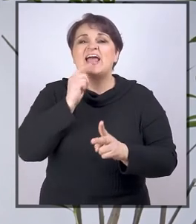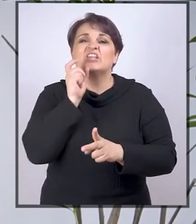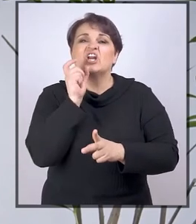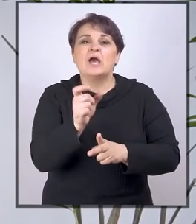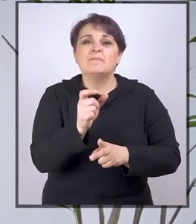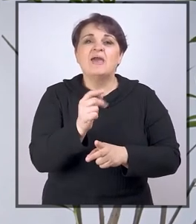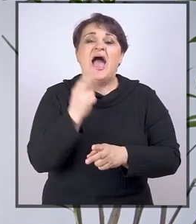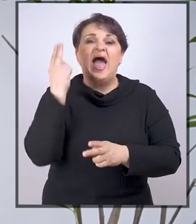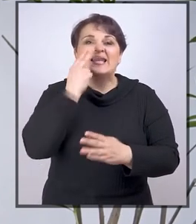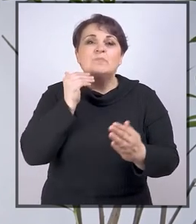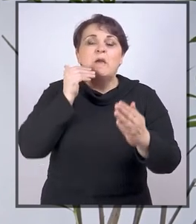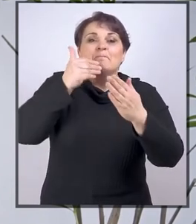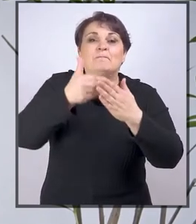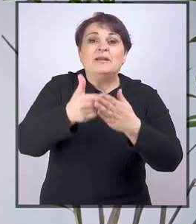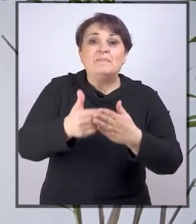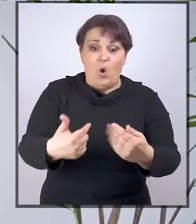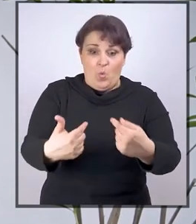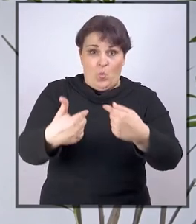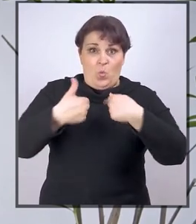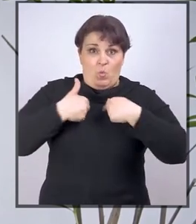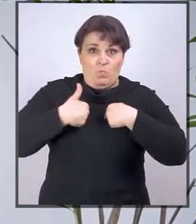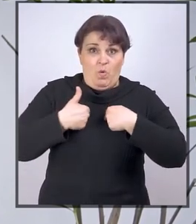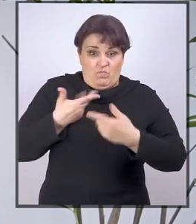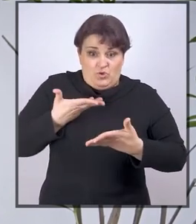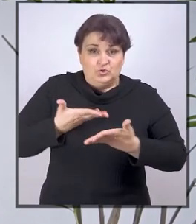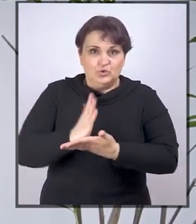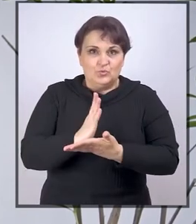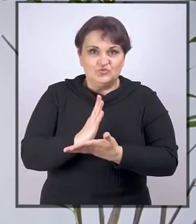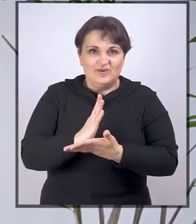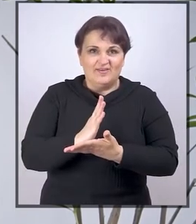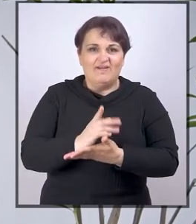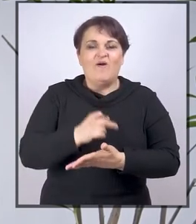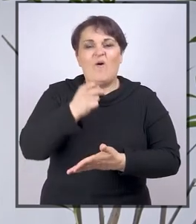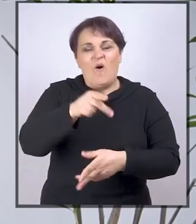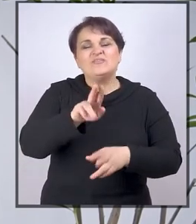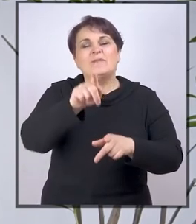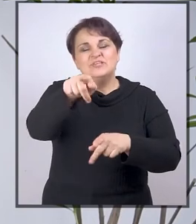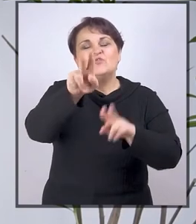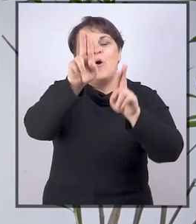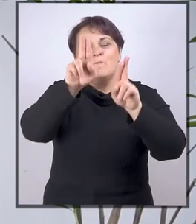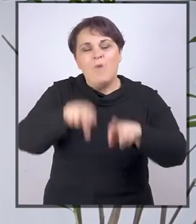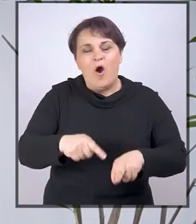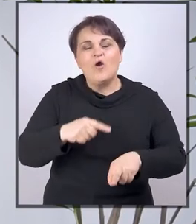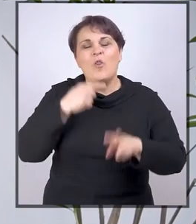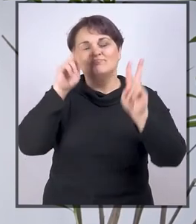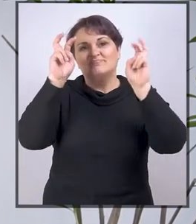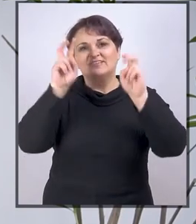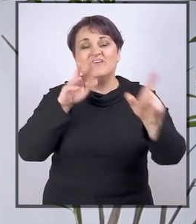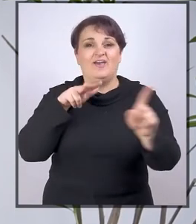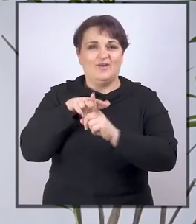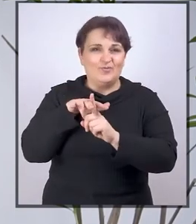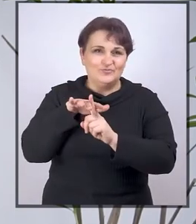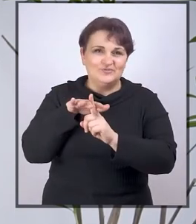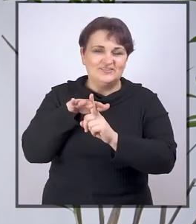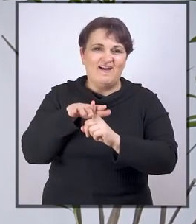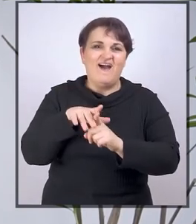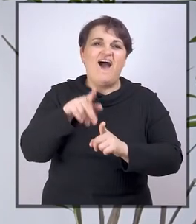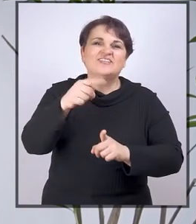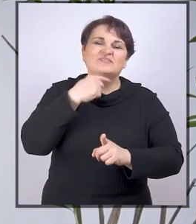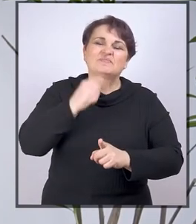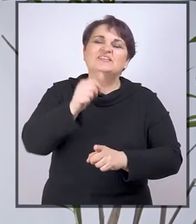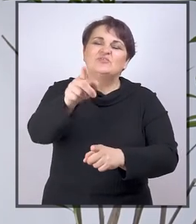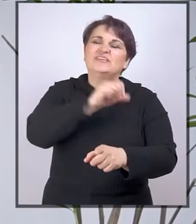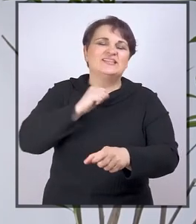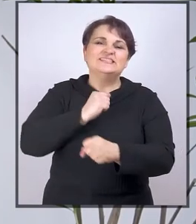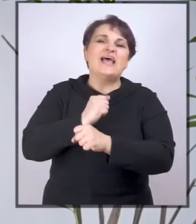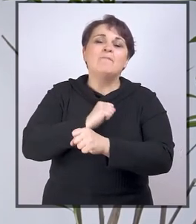je postojala kratko rečeno ta razumna prilagodba u mom slučaju, onda bi se to mogla nazvati inkluzijom.